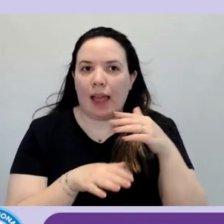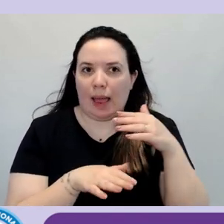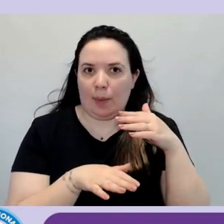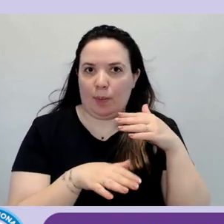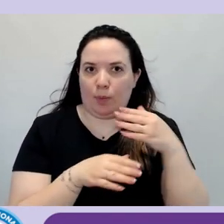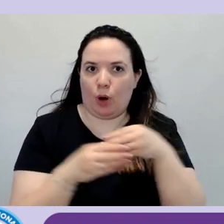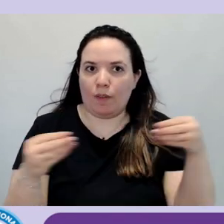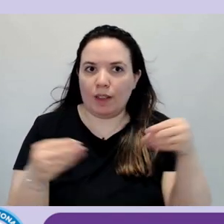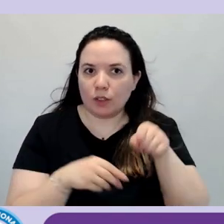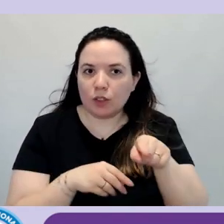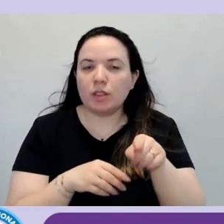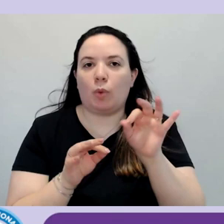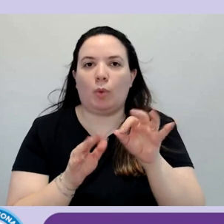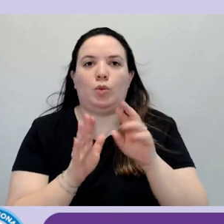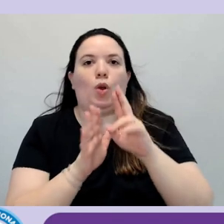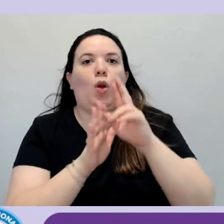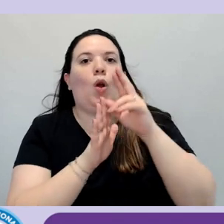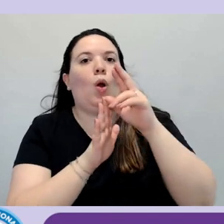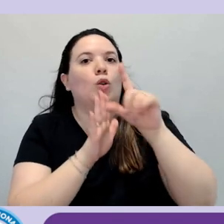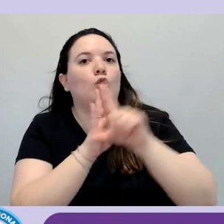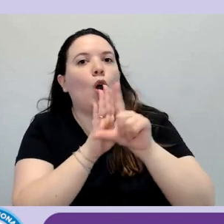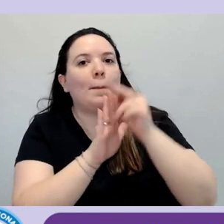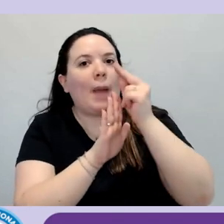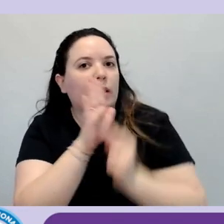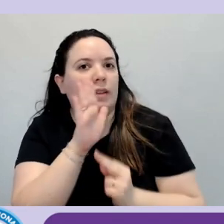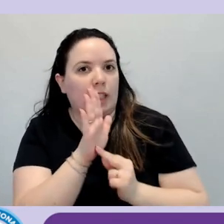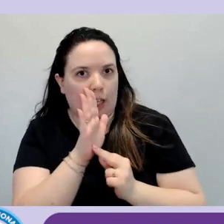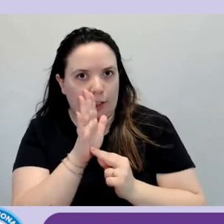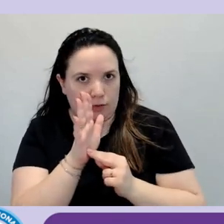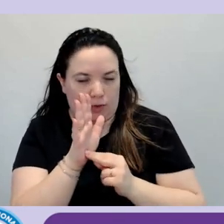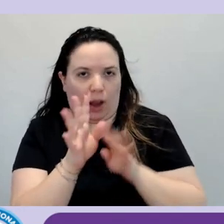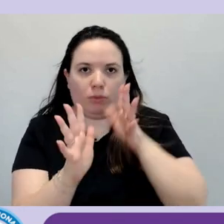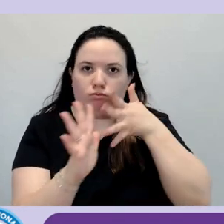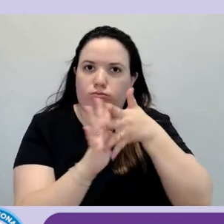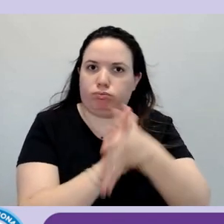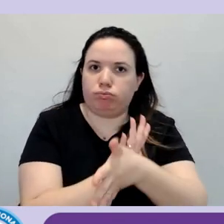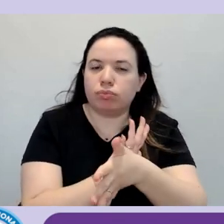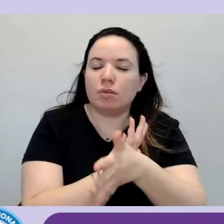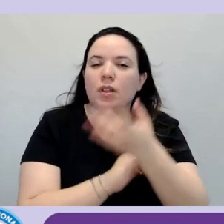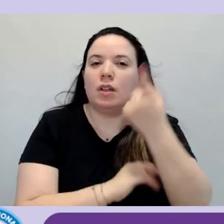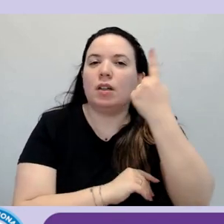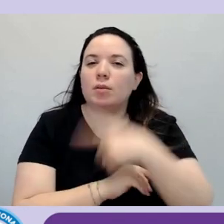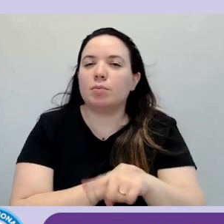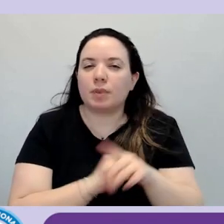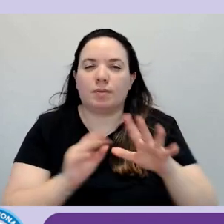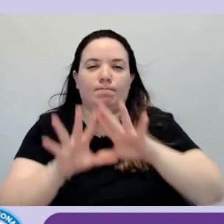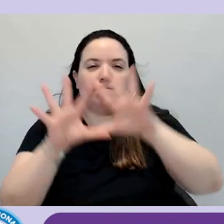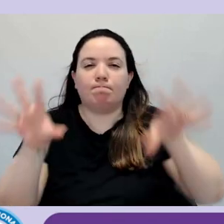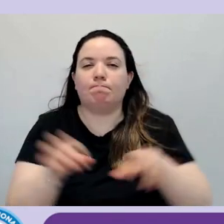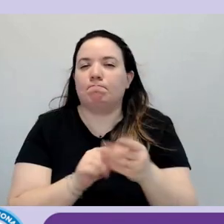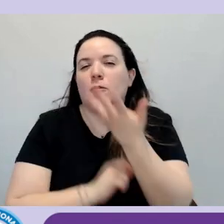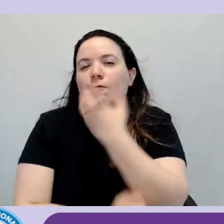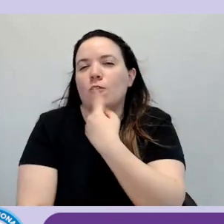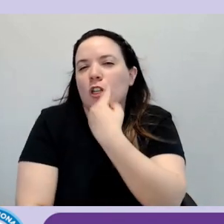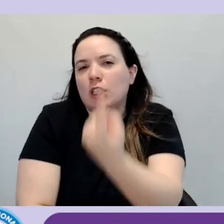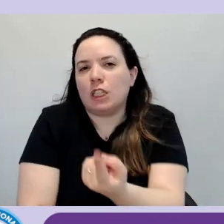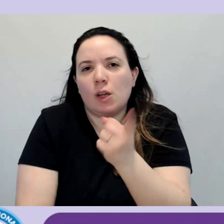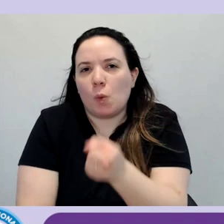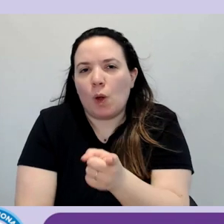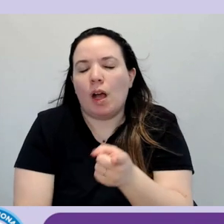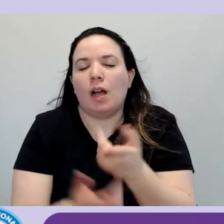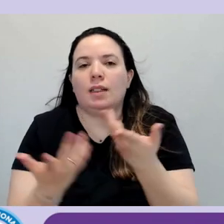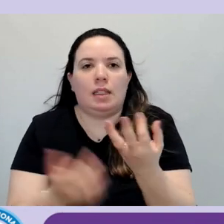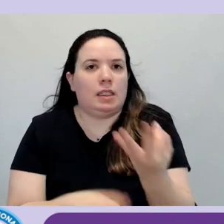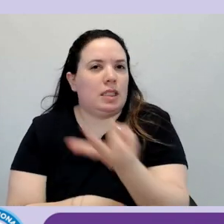della normativa quindi ecco eh questo per dire che siamo eh sempre